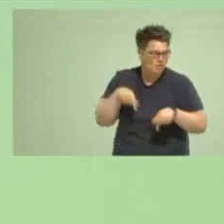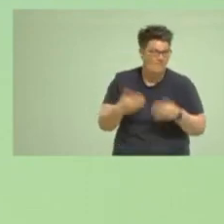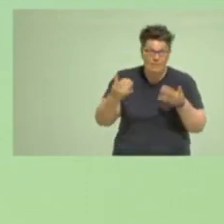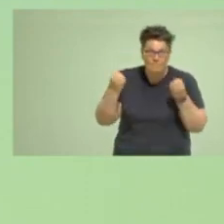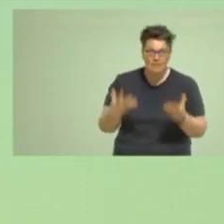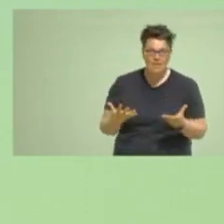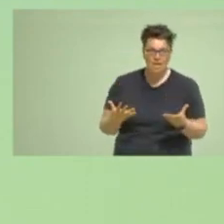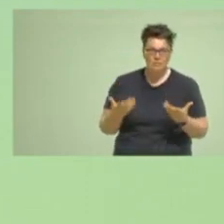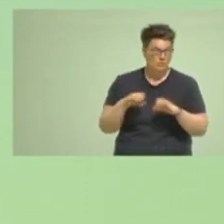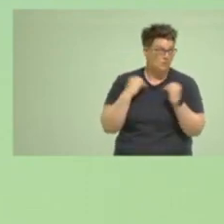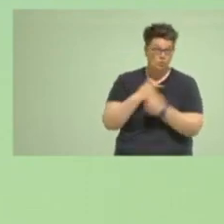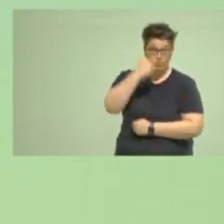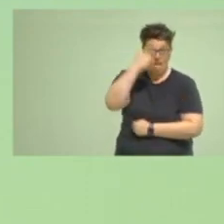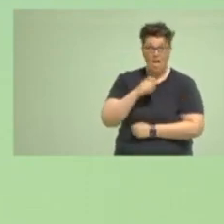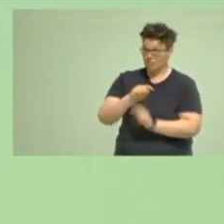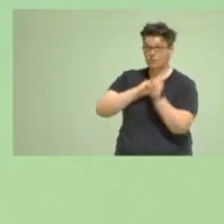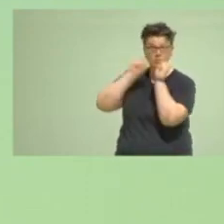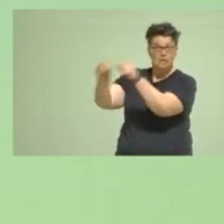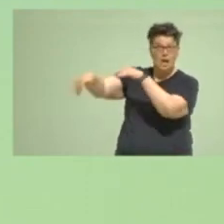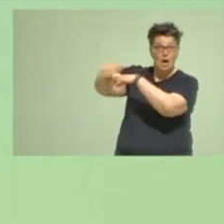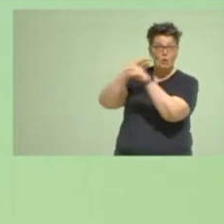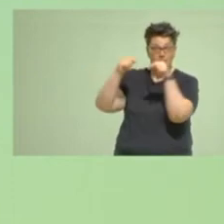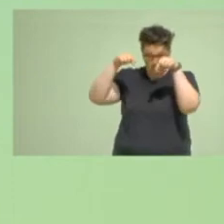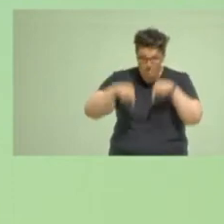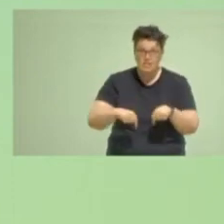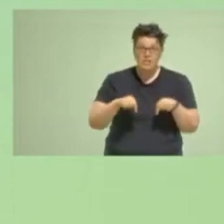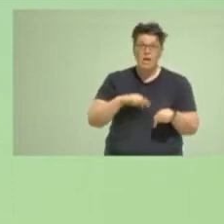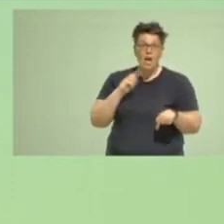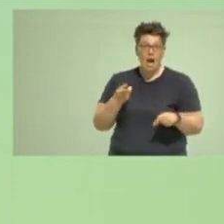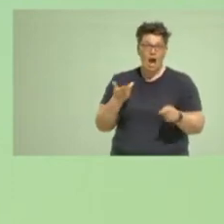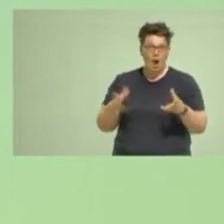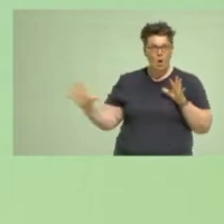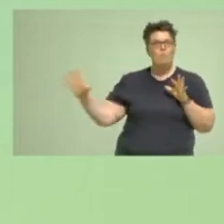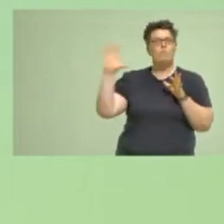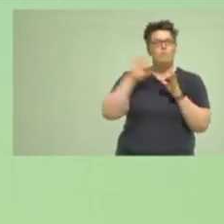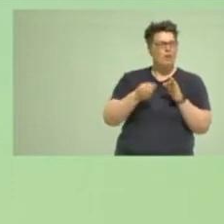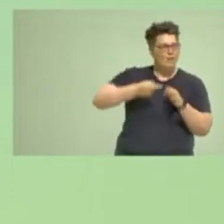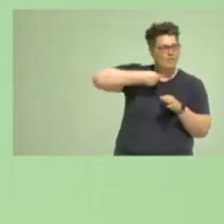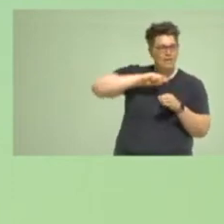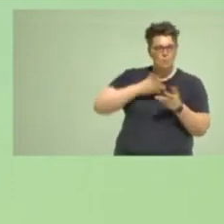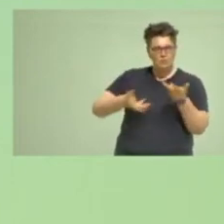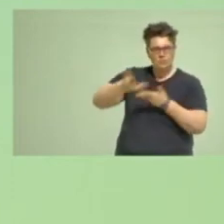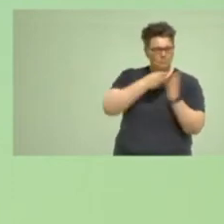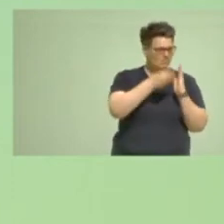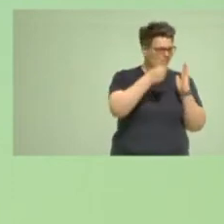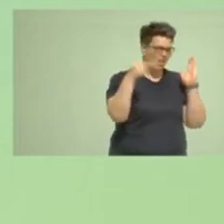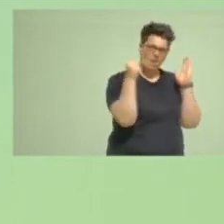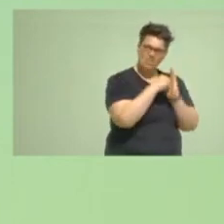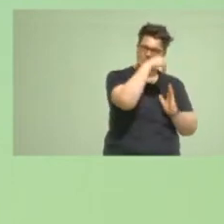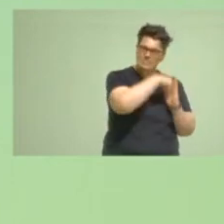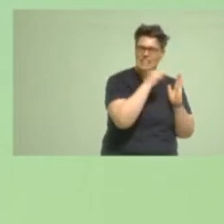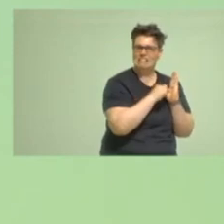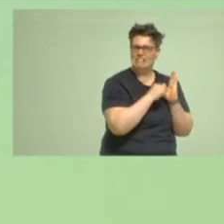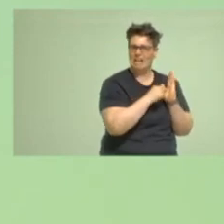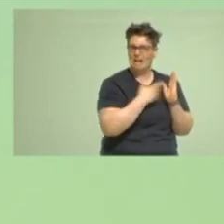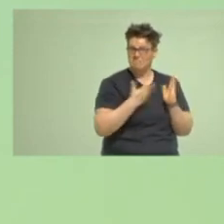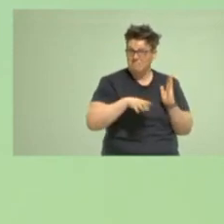der Realität da draußen diskutieren wir heute, was in diesem Vertrag steckt. Und ich will euch